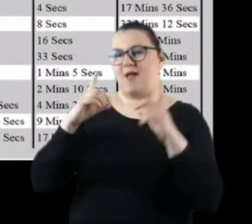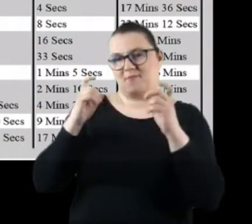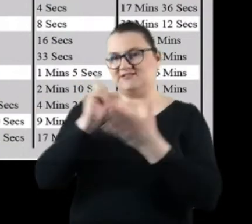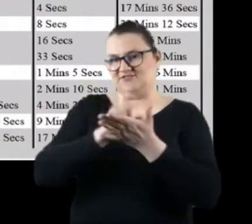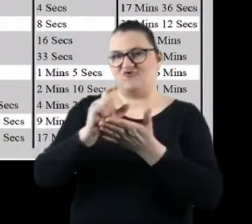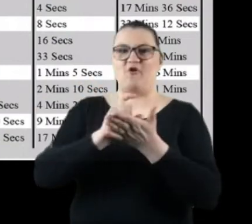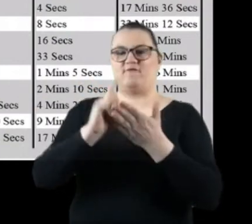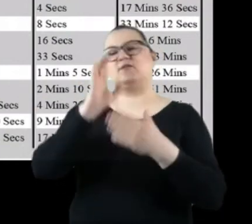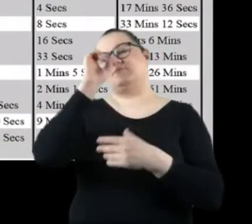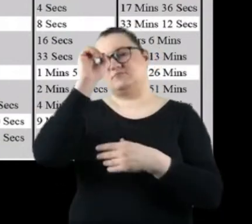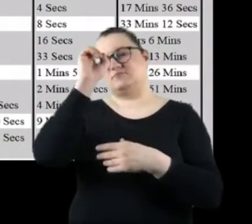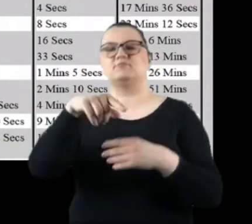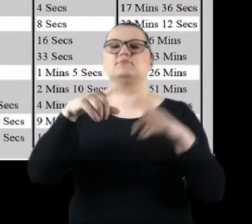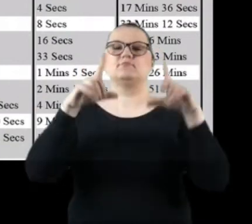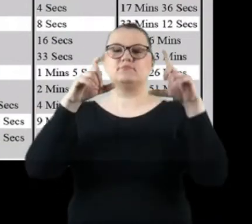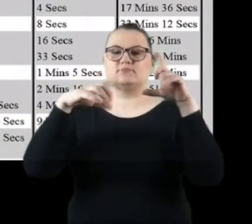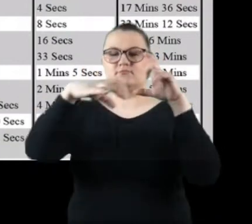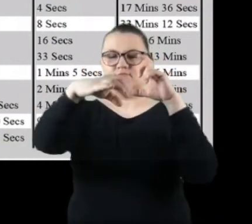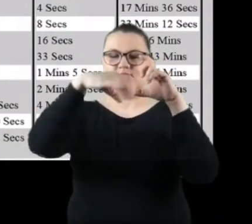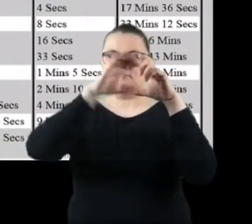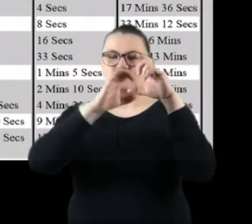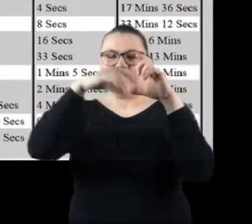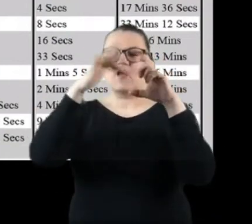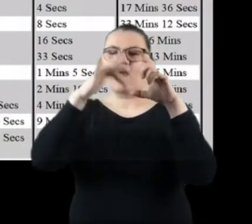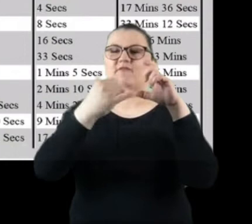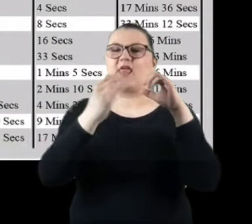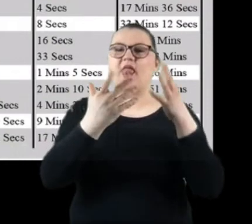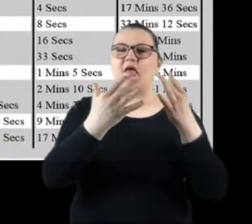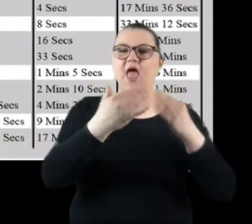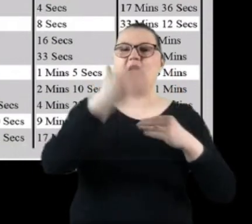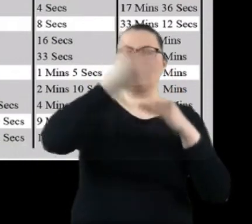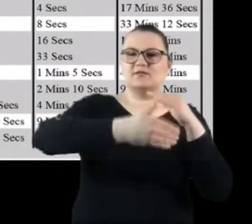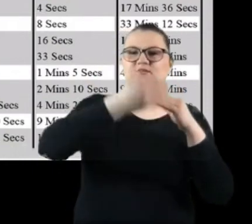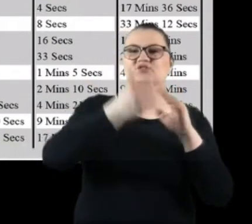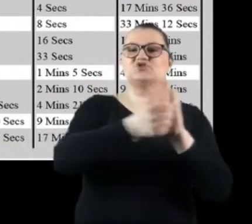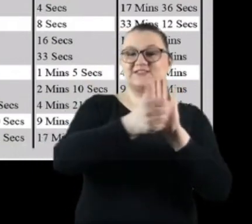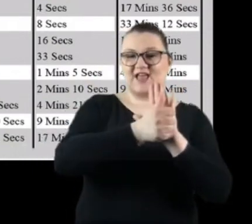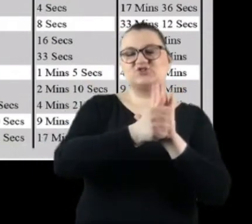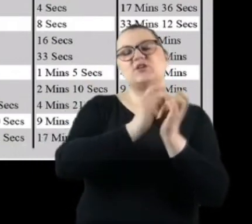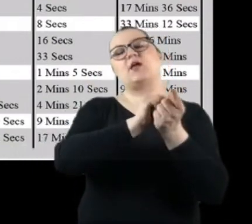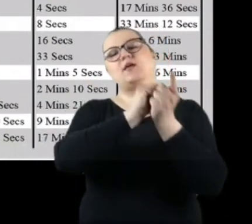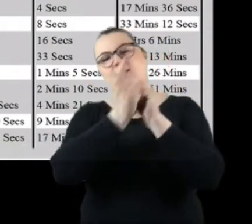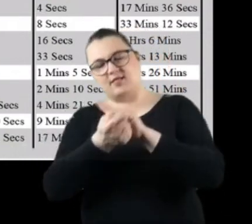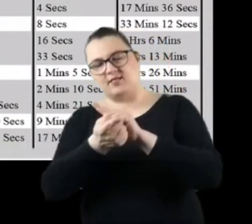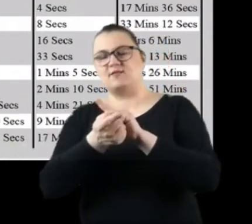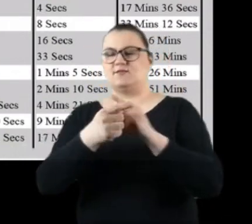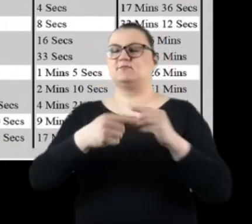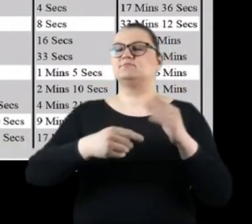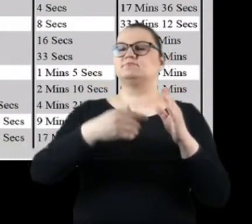zmierzyć światło dla przesłony 16 i przekonwertować ją na naszą przesłonę